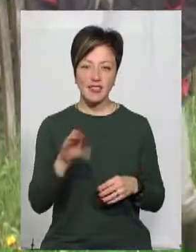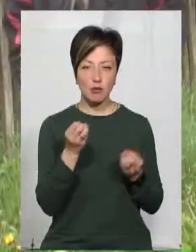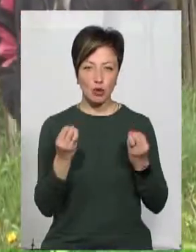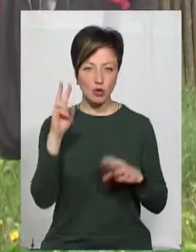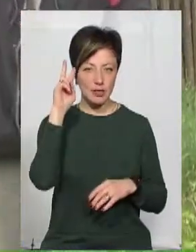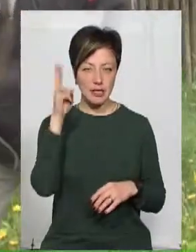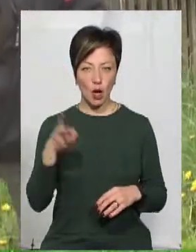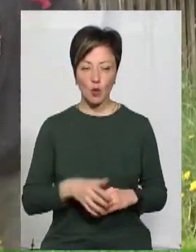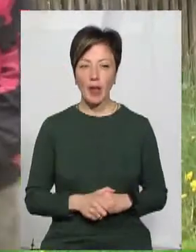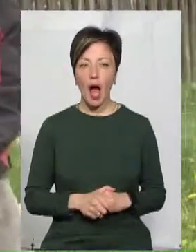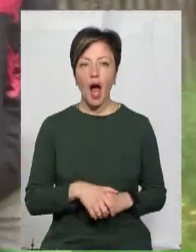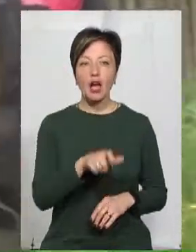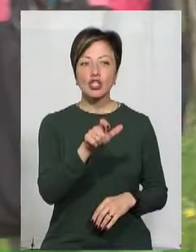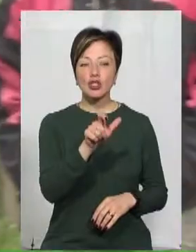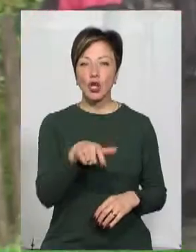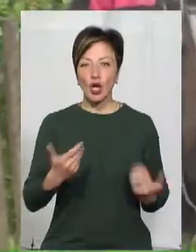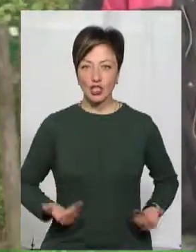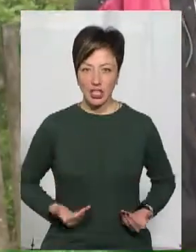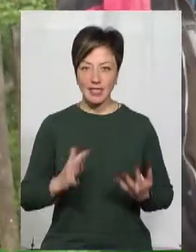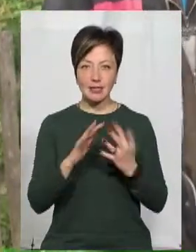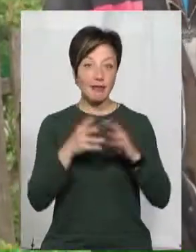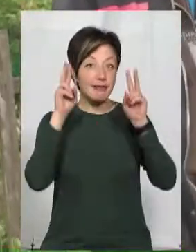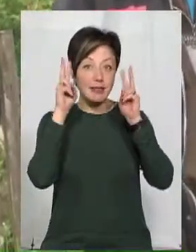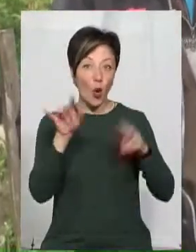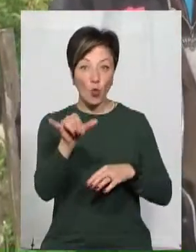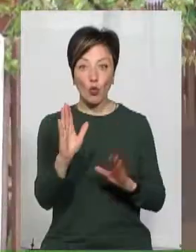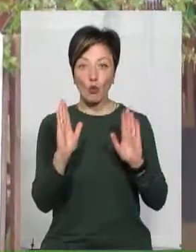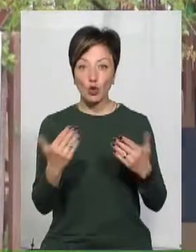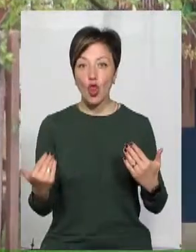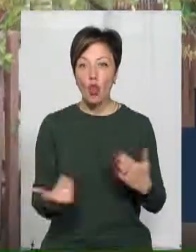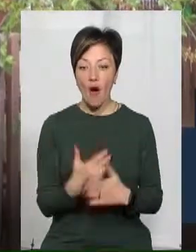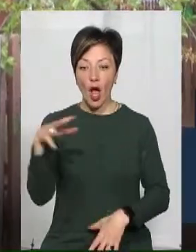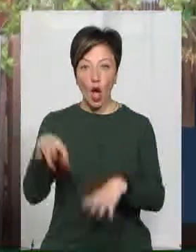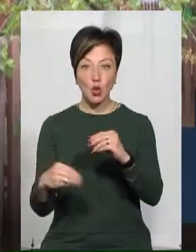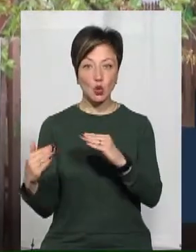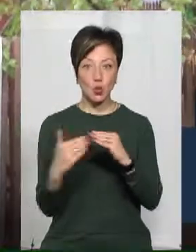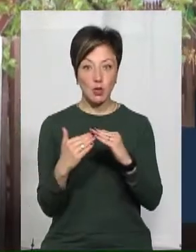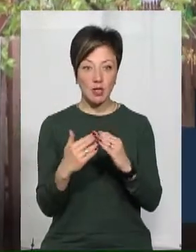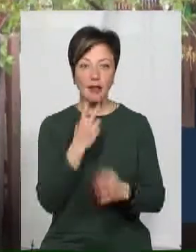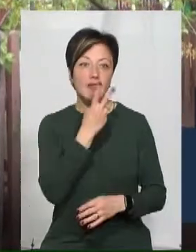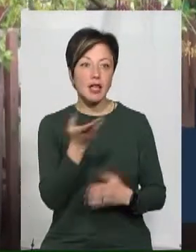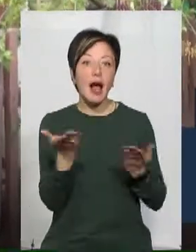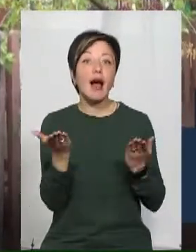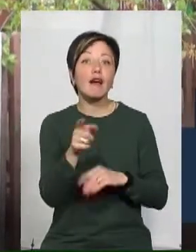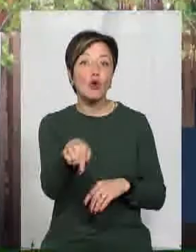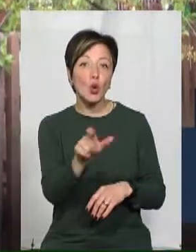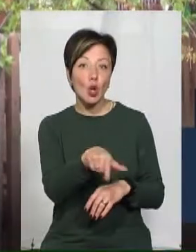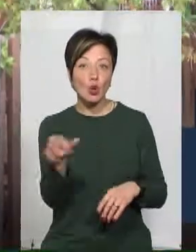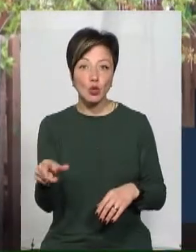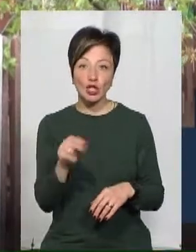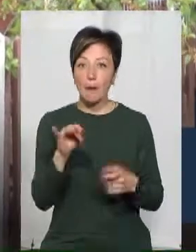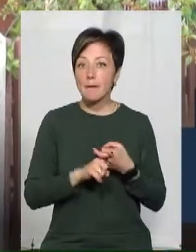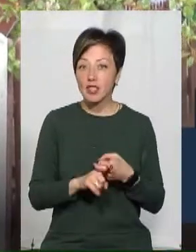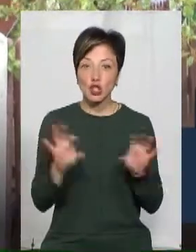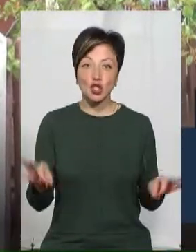Житель Глушківці Вадим Алахівський каже, не знав, що у нього будуть нові сусіди. Треба дивитися, які вони люди, чи вони без вірусу,